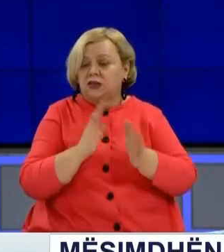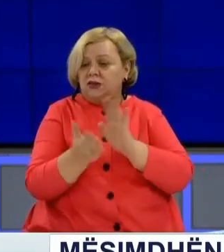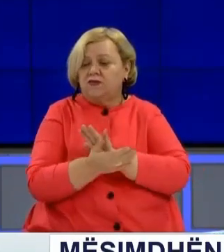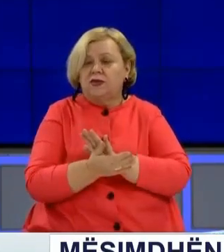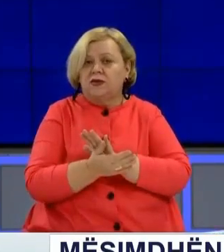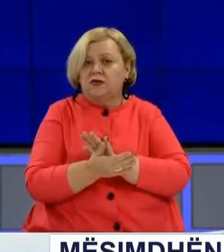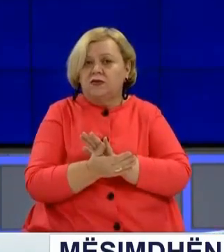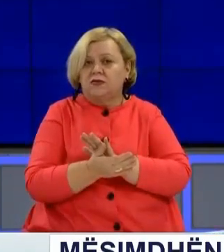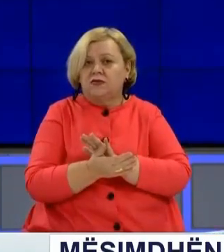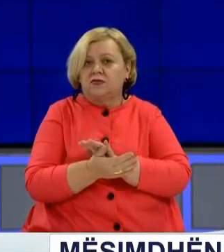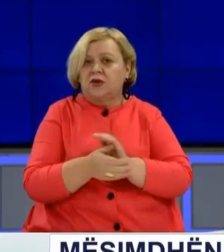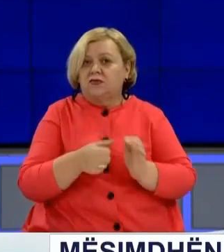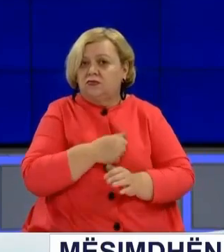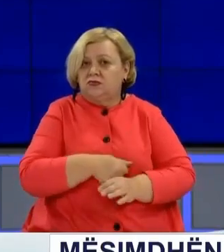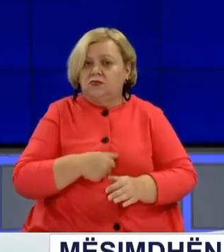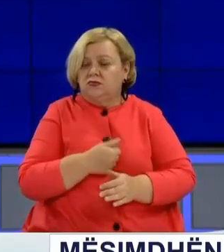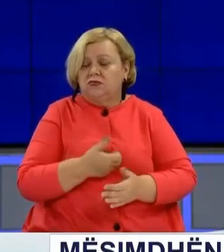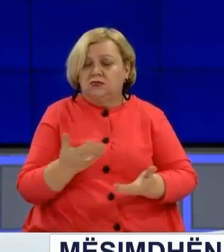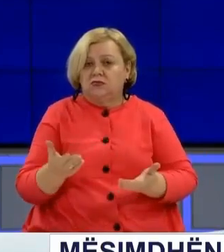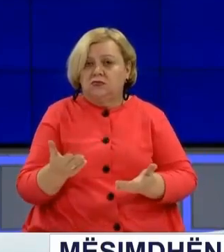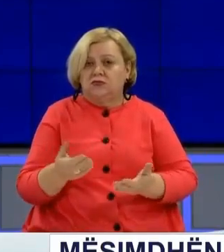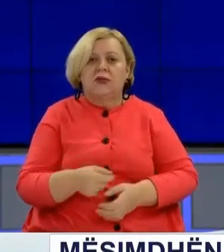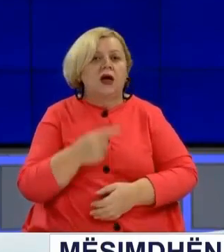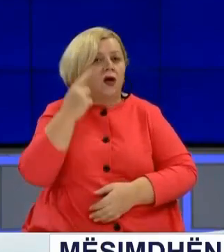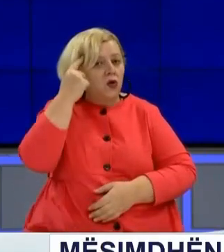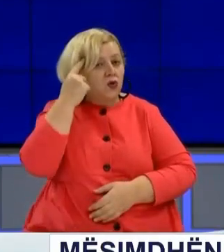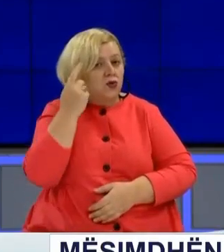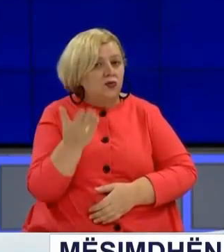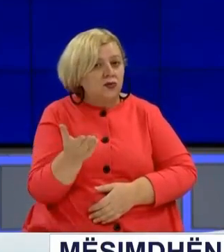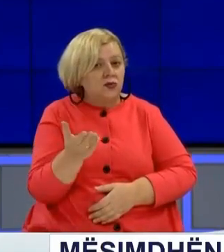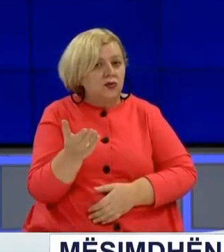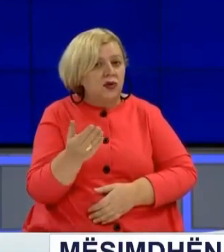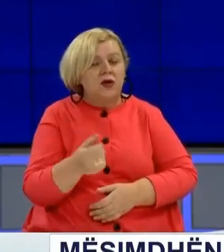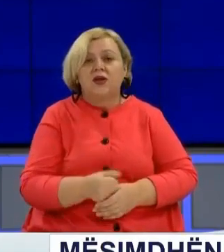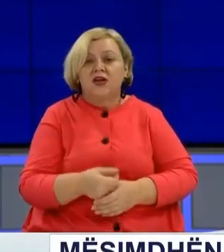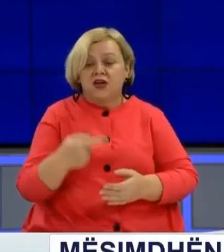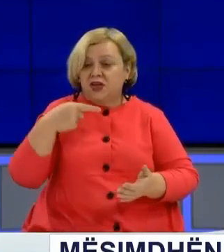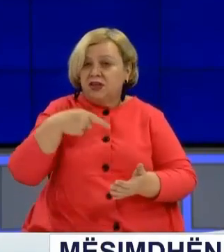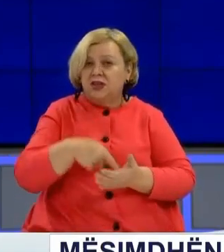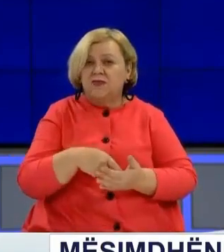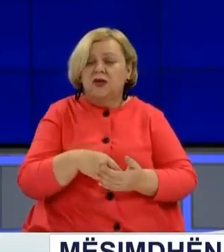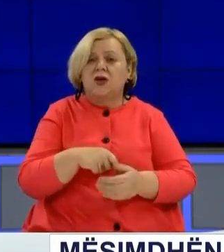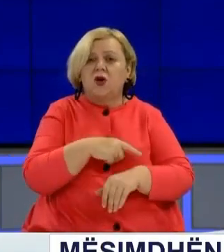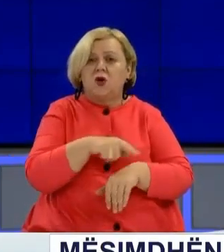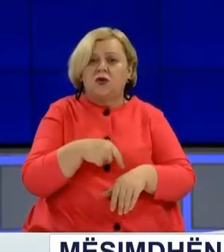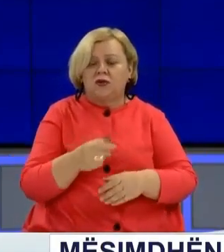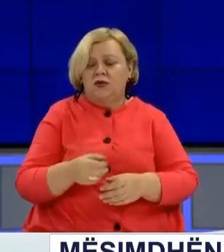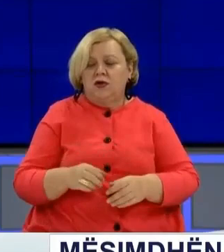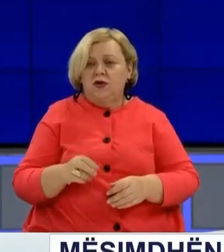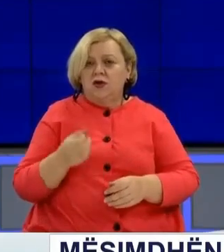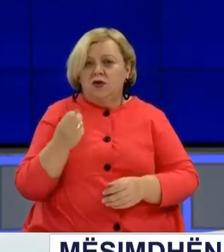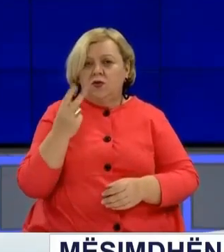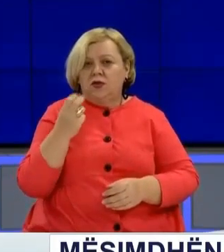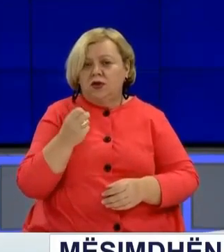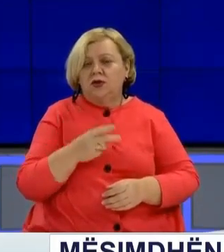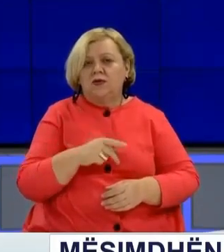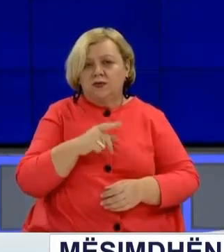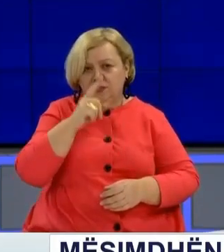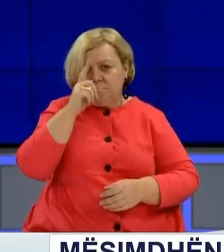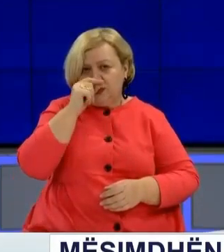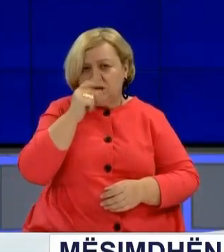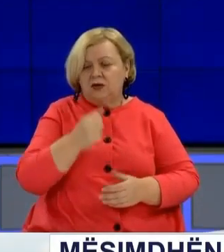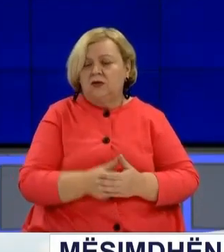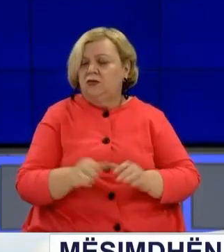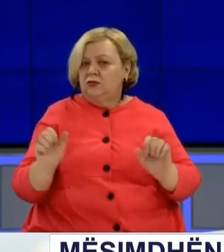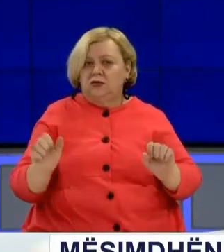nësimi mëllansit cilët janë të smurë. Dhe më thonë, njëra që është është me ndu që këto njëmi norma të bëhen për komunë në Prishtinës është parajalizushme. Po